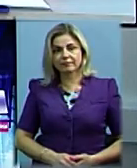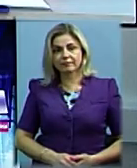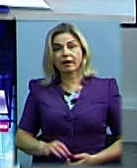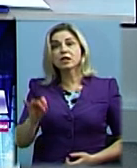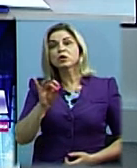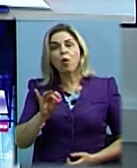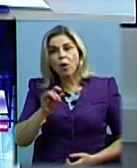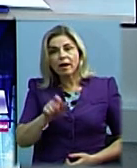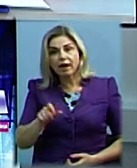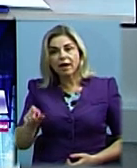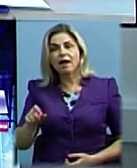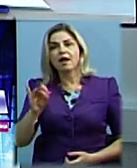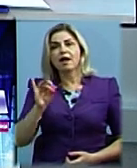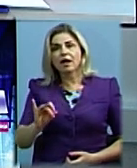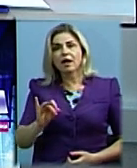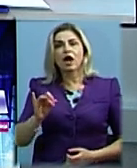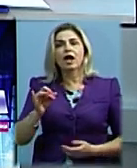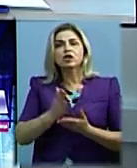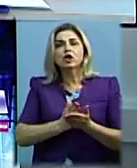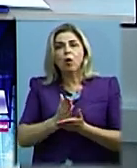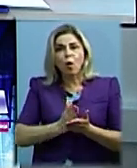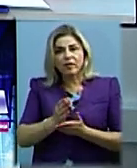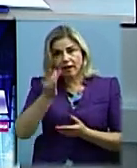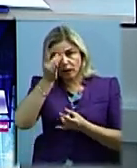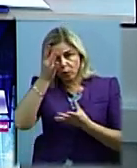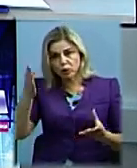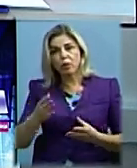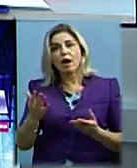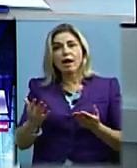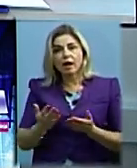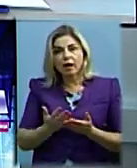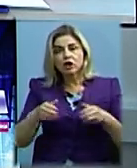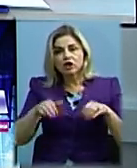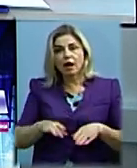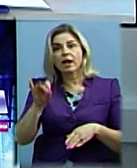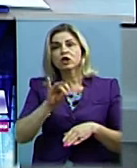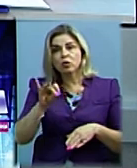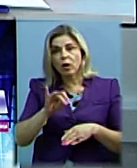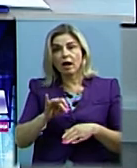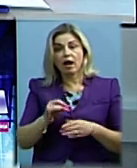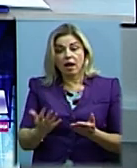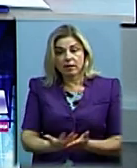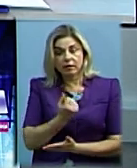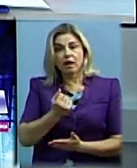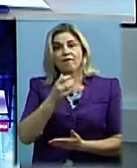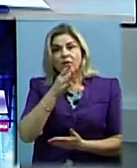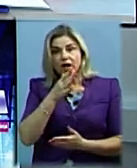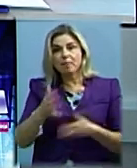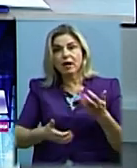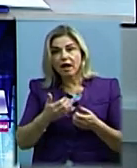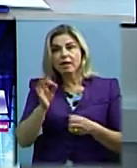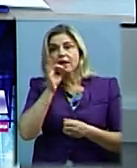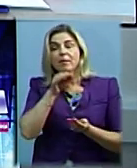Історики, краєзнавці, чиновники від культури вирішували долю знайденої 17 липня під час розкопок на німецькому